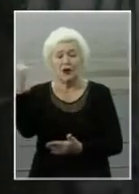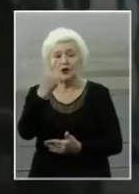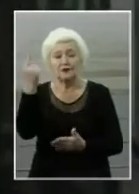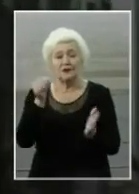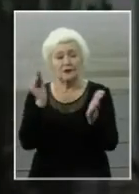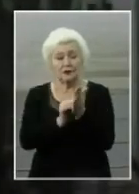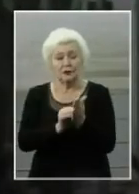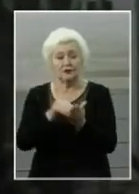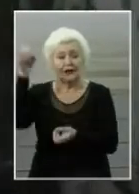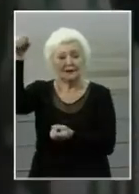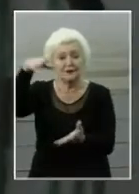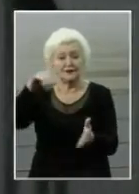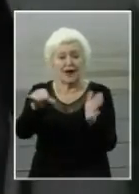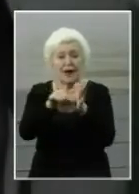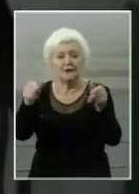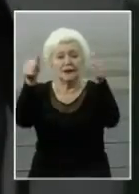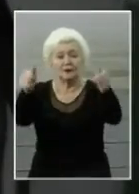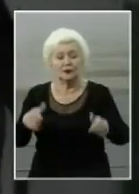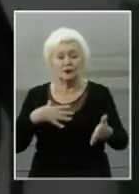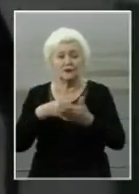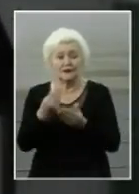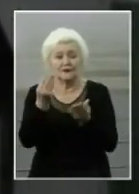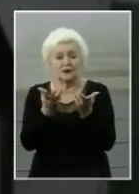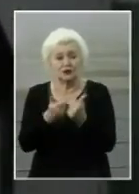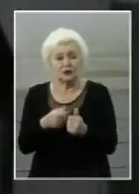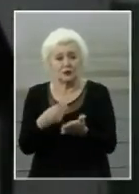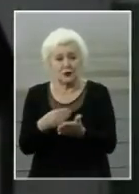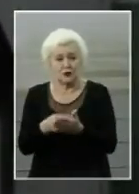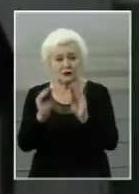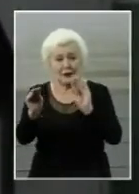поставили, світильники і електрощитову за свій рахунок поставили.